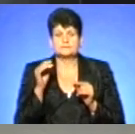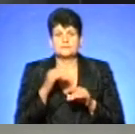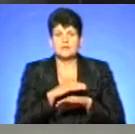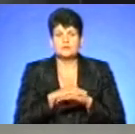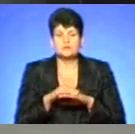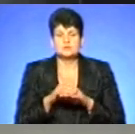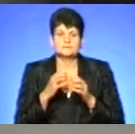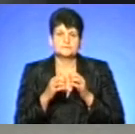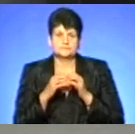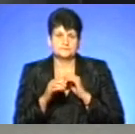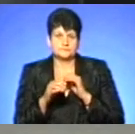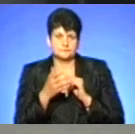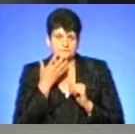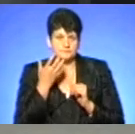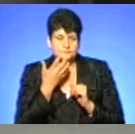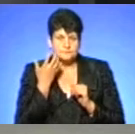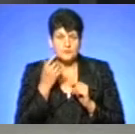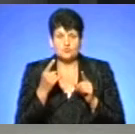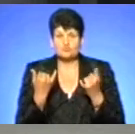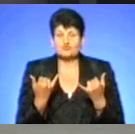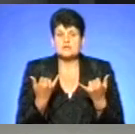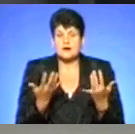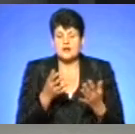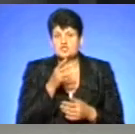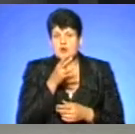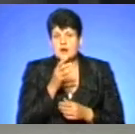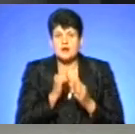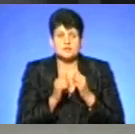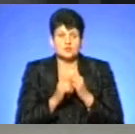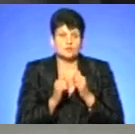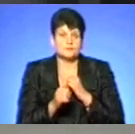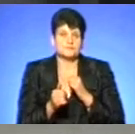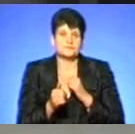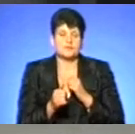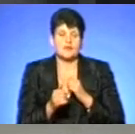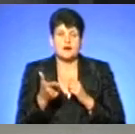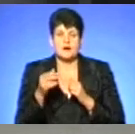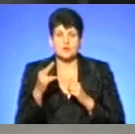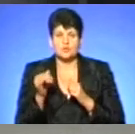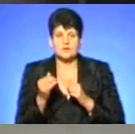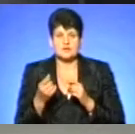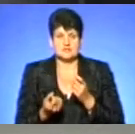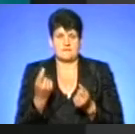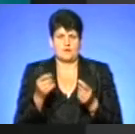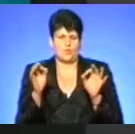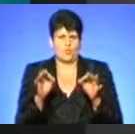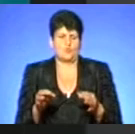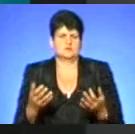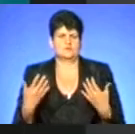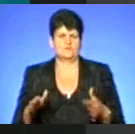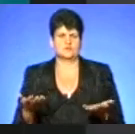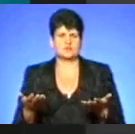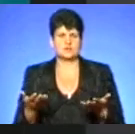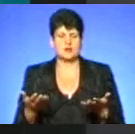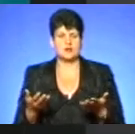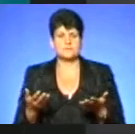осінь здавалося б, вже б повинна бачимо її. Зараз я скажу, для гадюки це типовий період, зараз